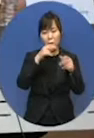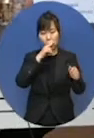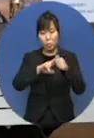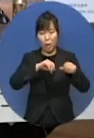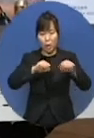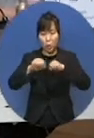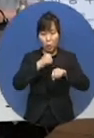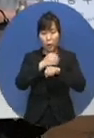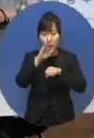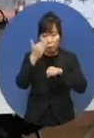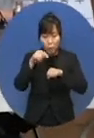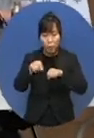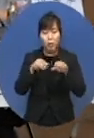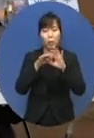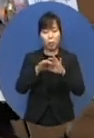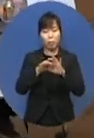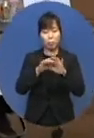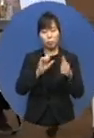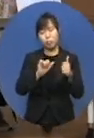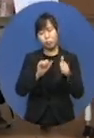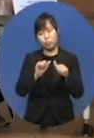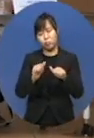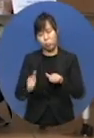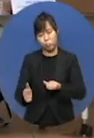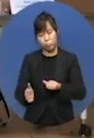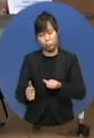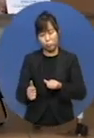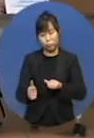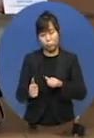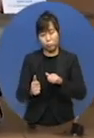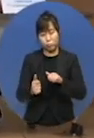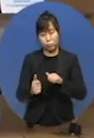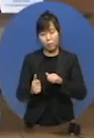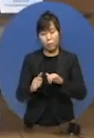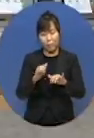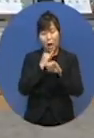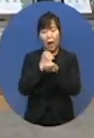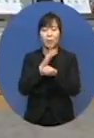되고 이들은 죽음에 내몰렸다는 지적이 나오고 있습니다.